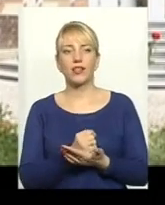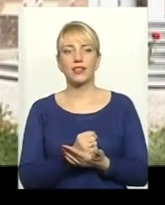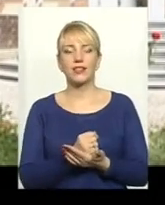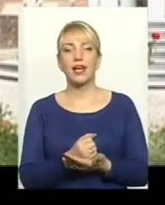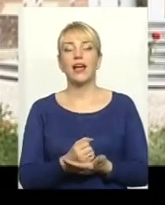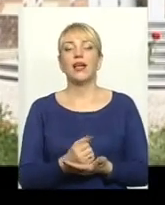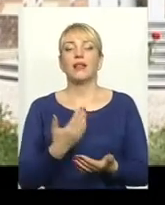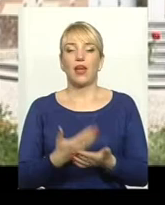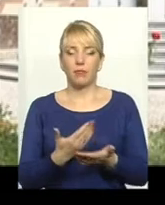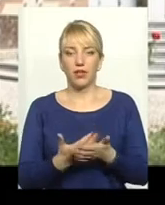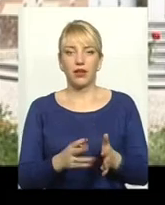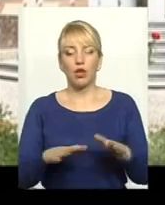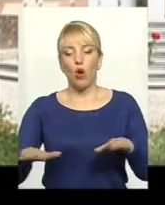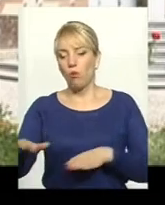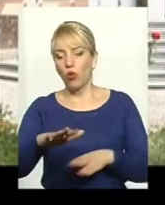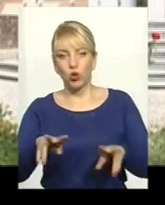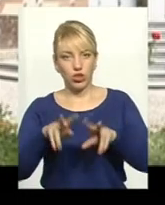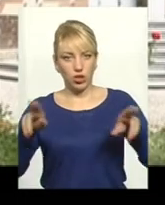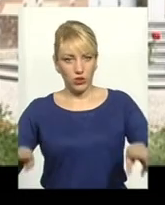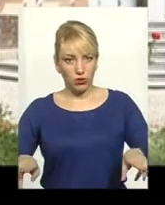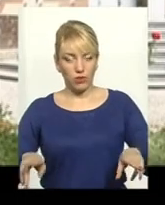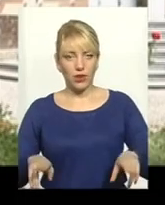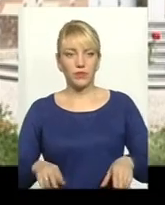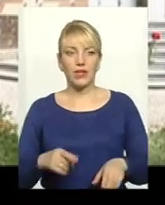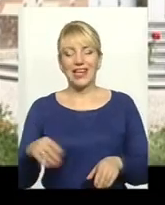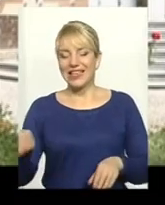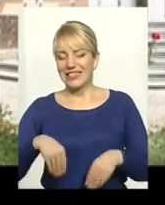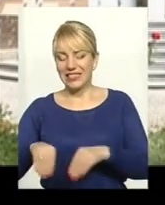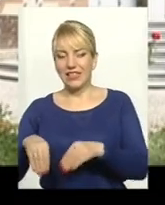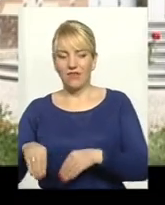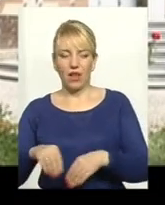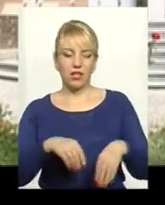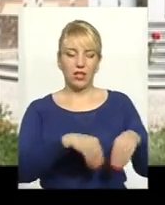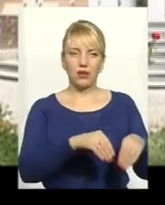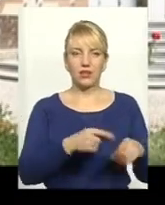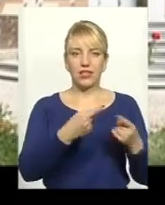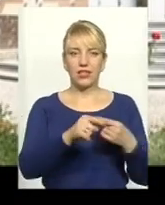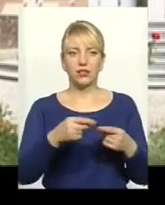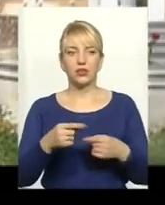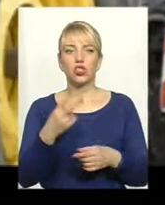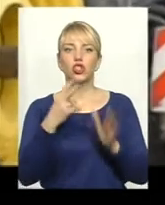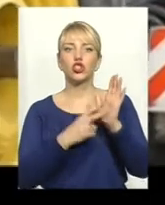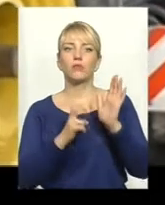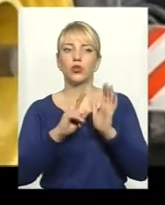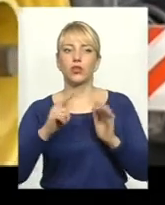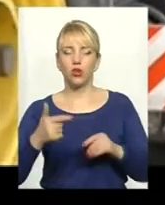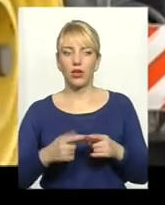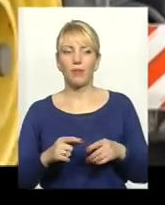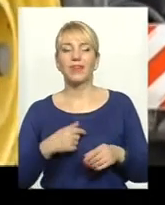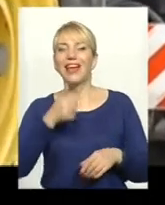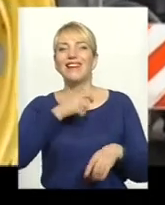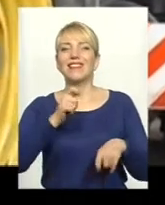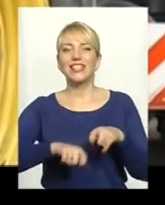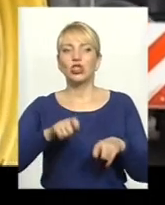самих площів, що сіяно з сівалкою Хорш і що сіяно сівалкою Мзурі, різниця ворожайності становила 700 кг. Тестувати сівалку із